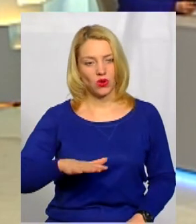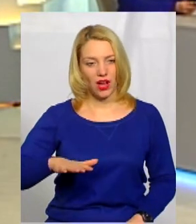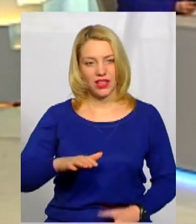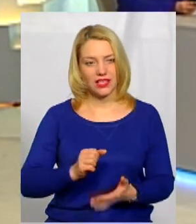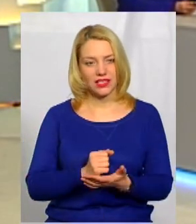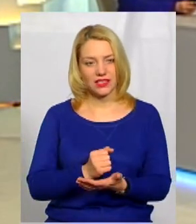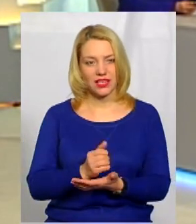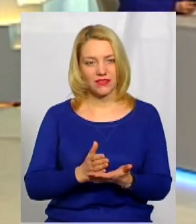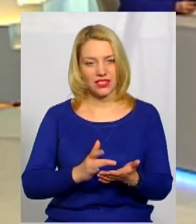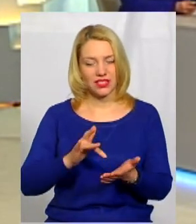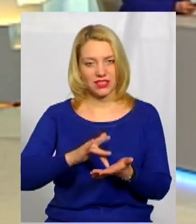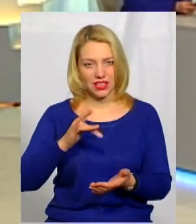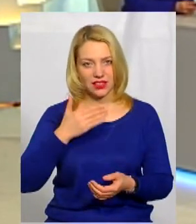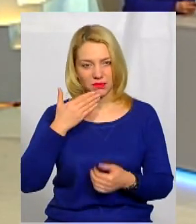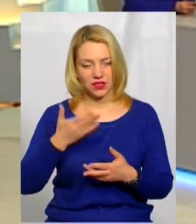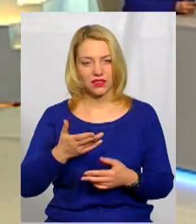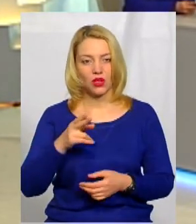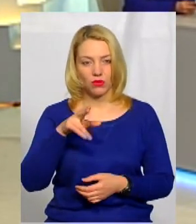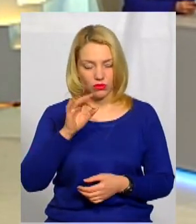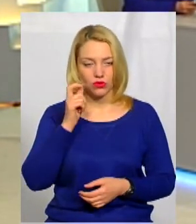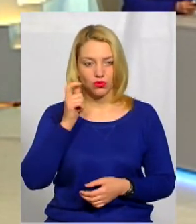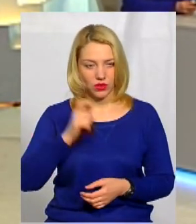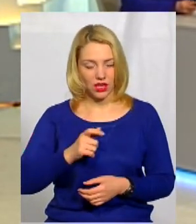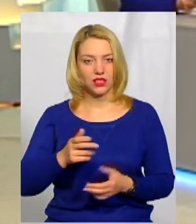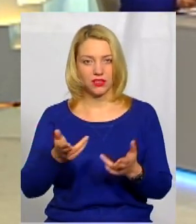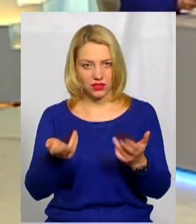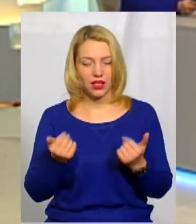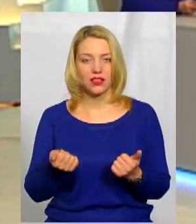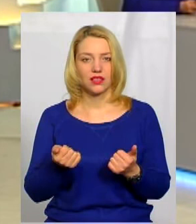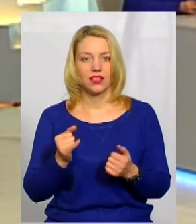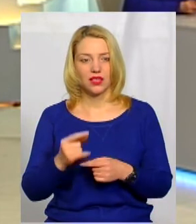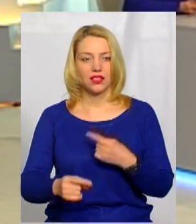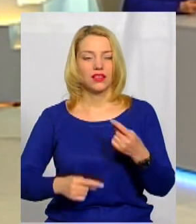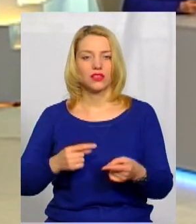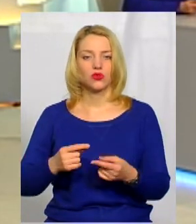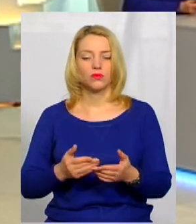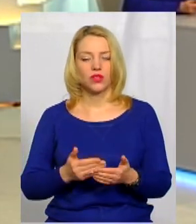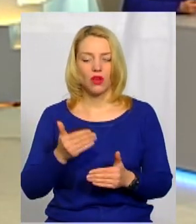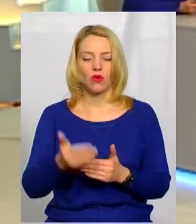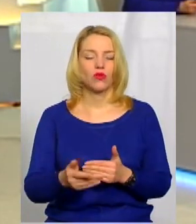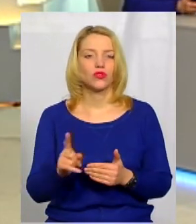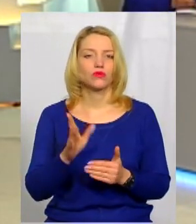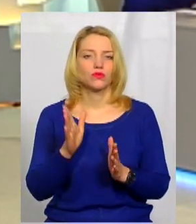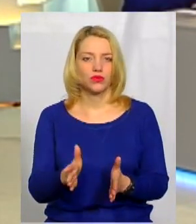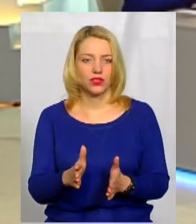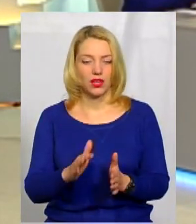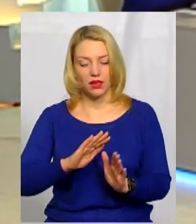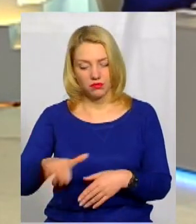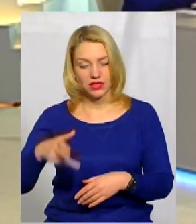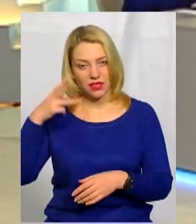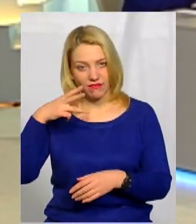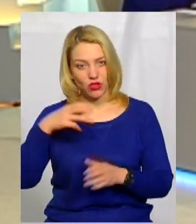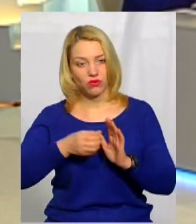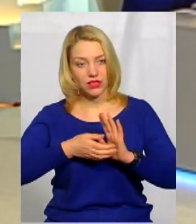сервісних центрах по Україні. І наступний крок, який буде після